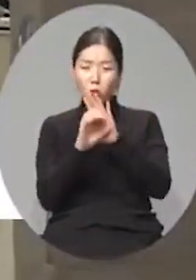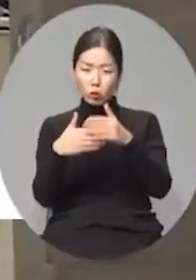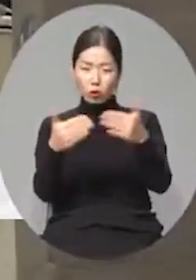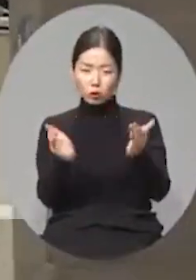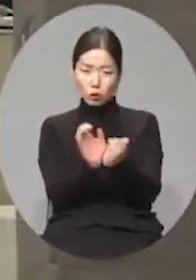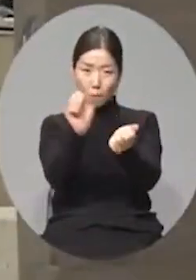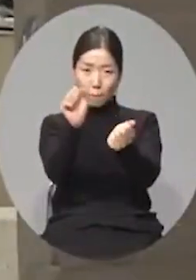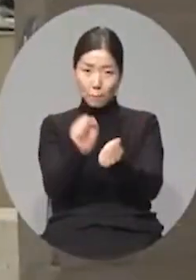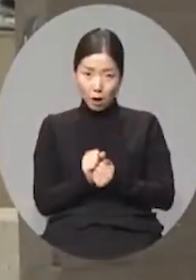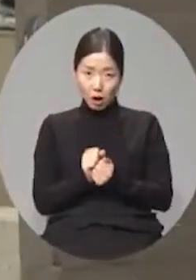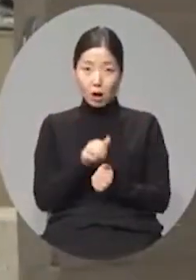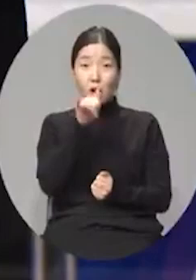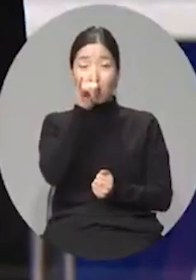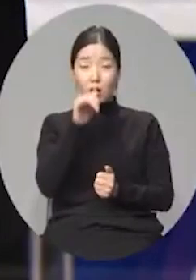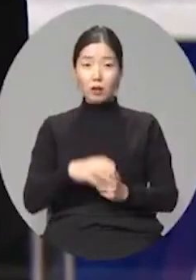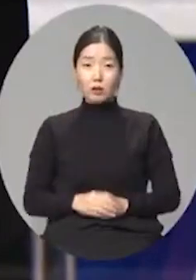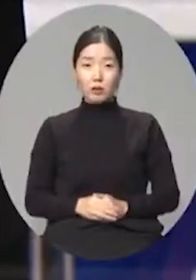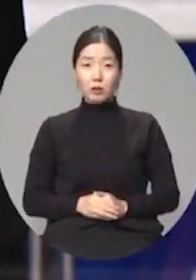집단 감염됐다는 겁니다.